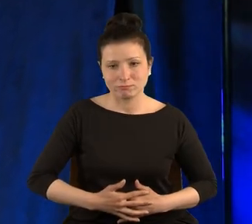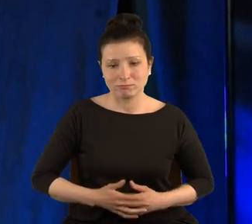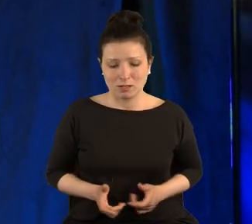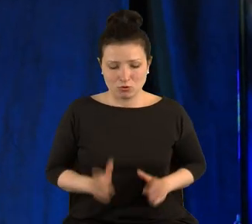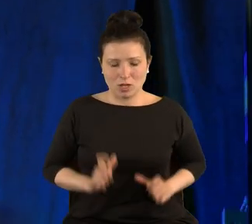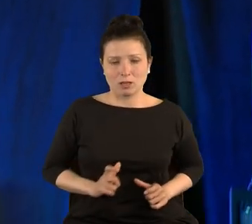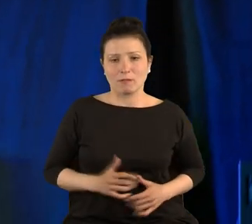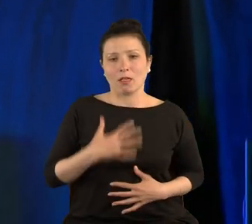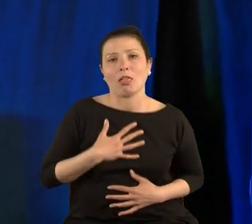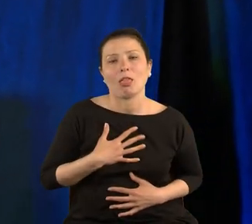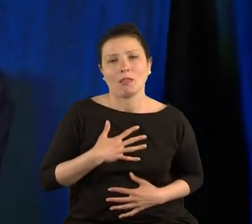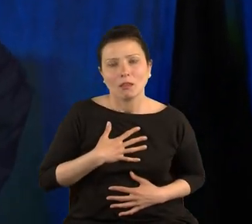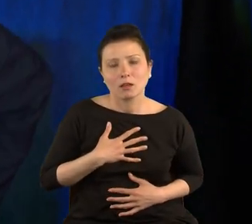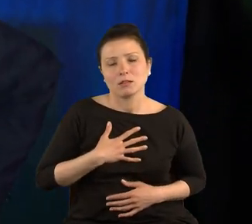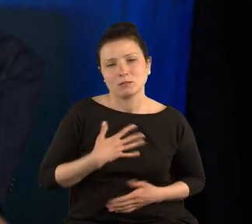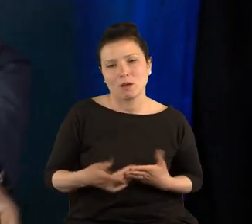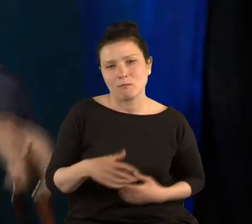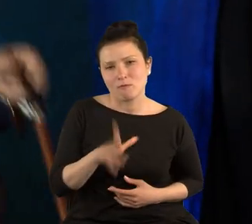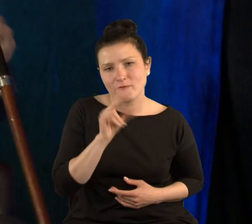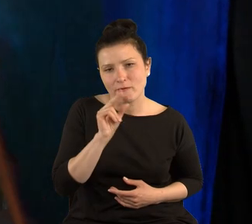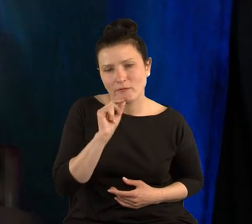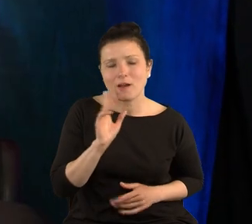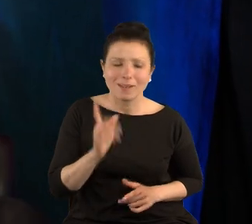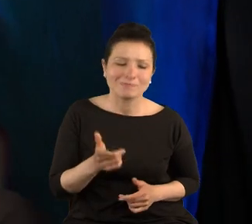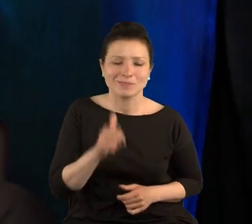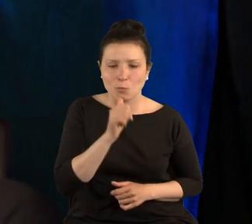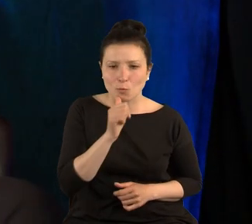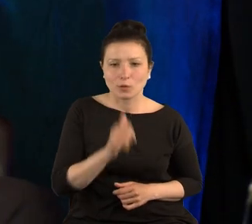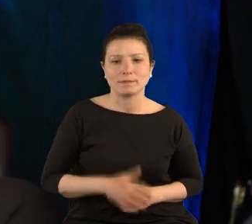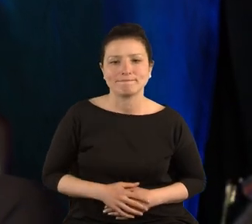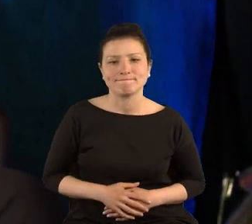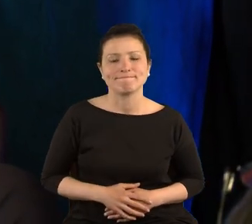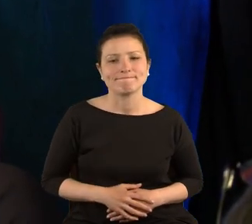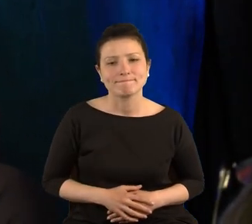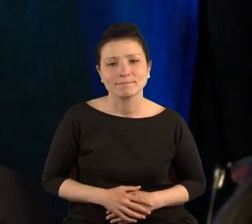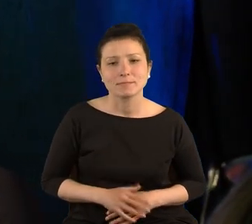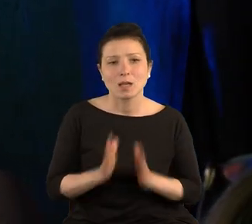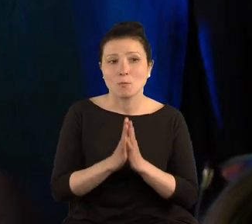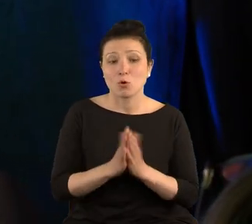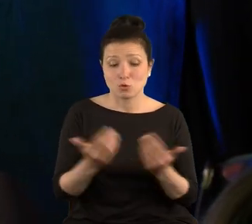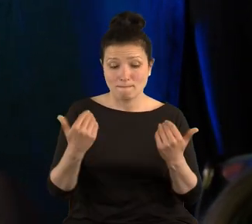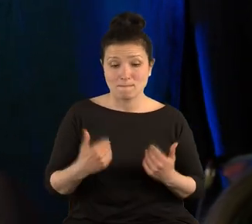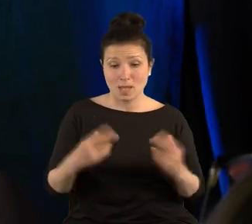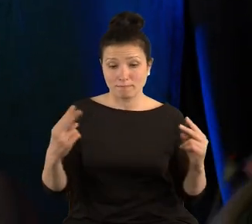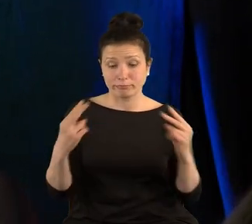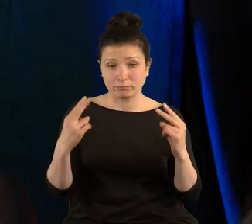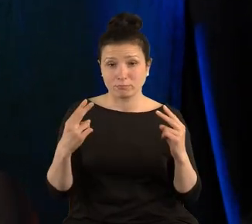słabo oddycham i źle mówię. Ale może spróbuję jakoś w ten sposób. Proszę, mnie nie pokazywać, tylko proszę